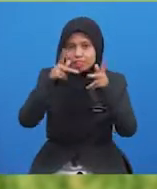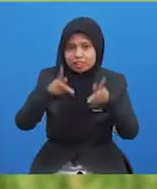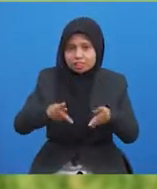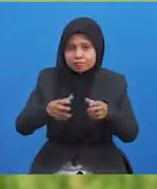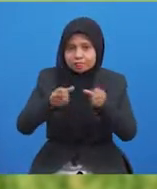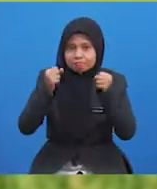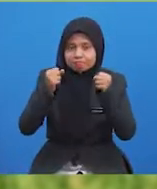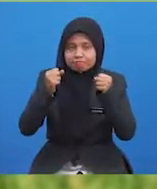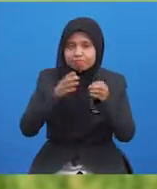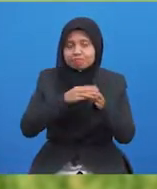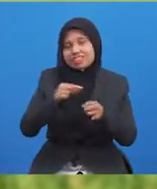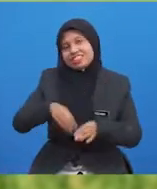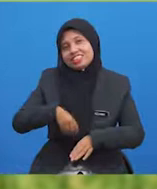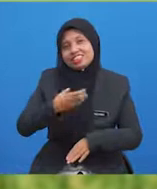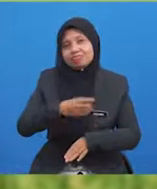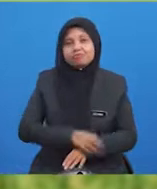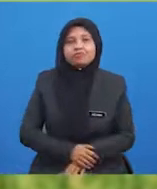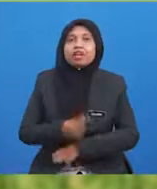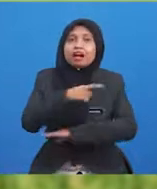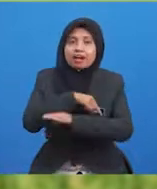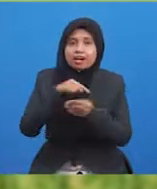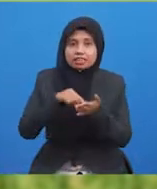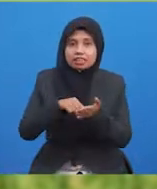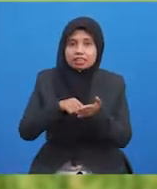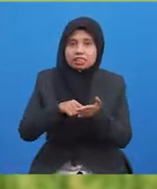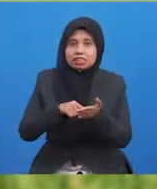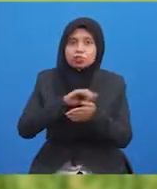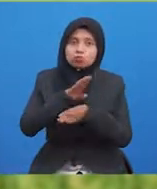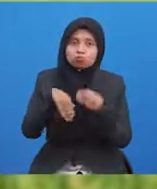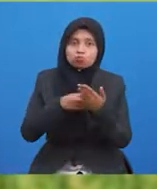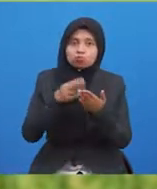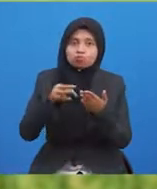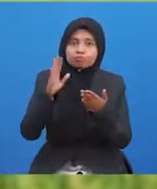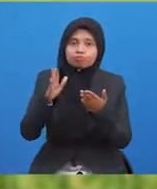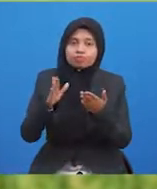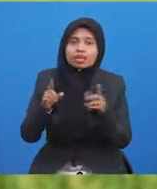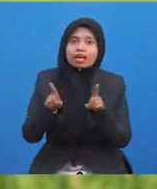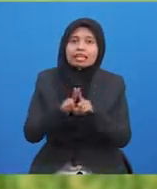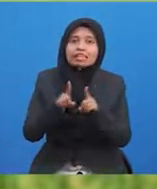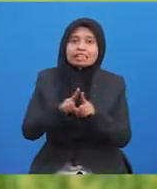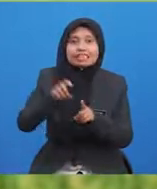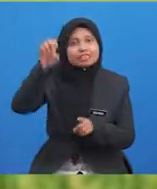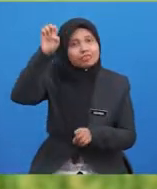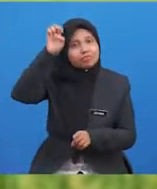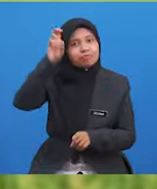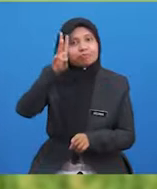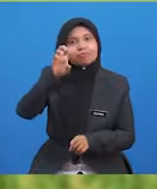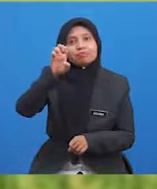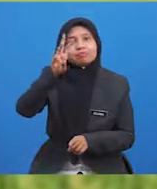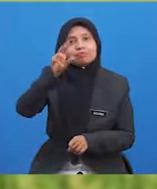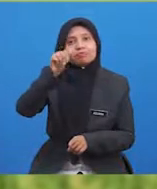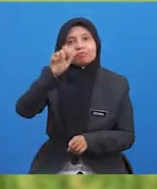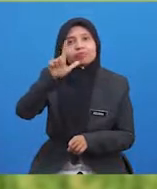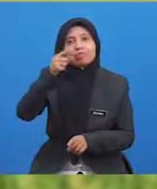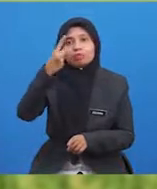dalam keadaan sihat dan cerit. Hari ini, anda akan bersama dengan saya, Iwal. Untuk sesi